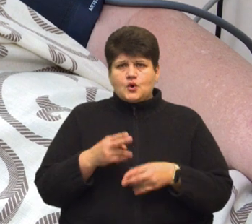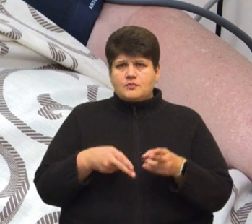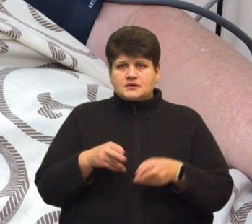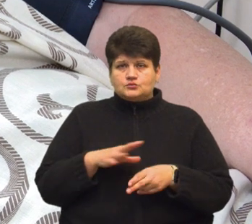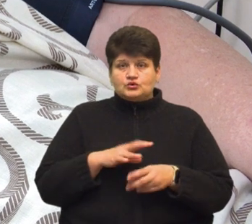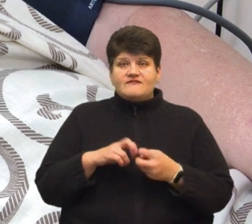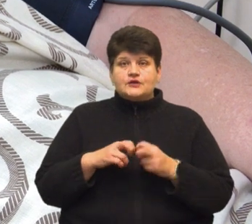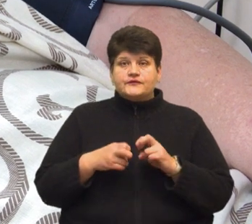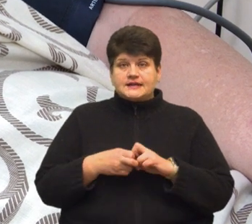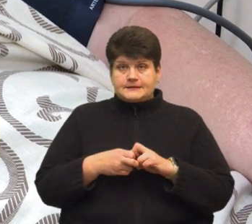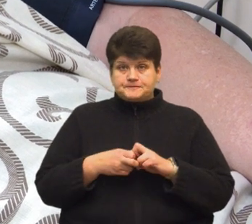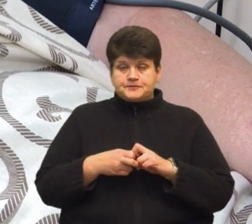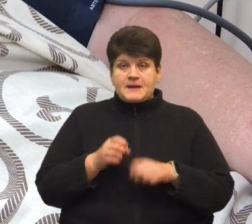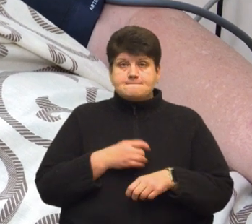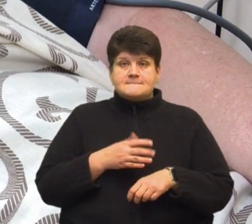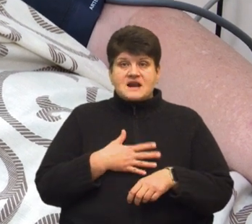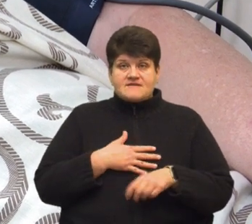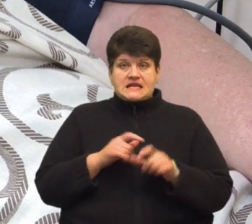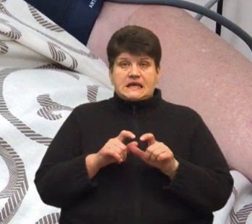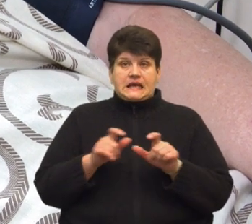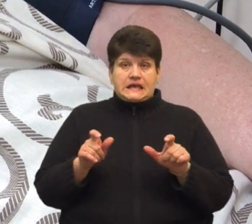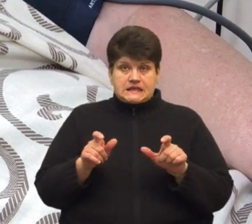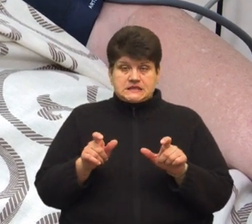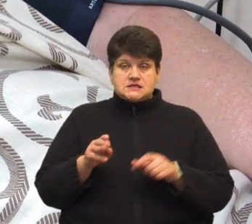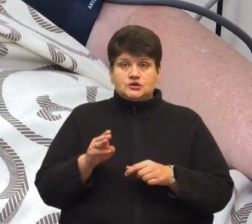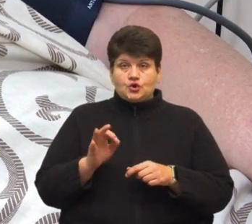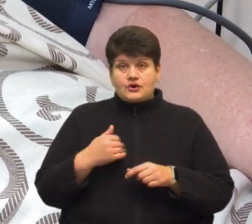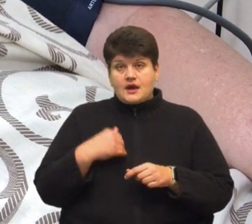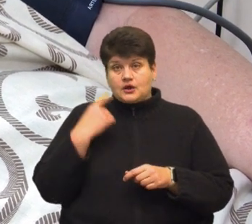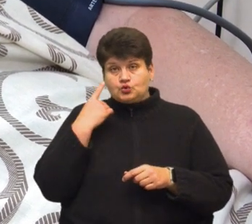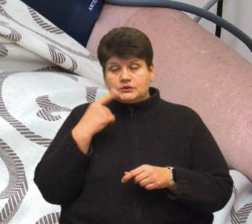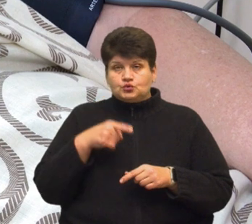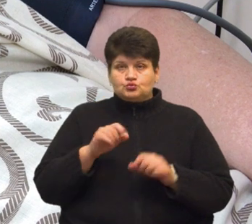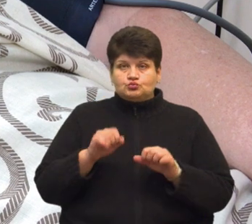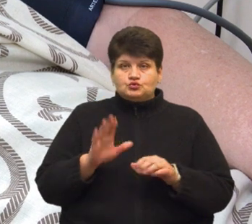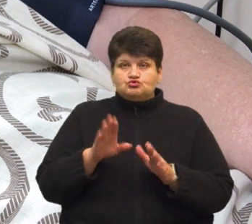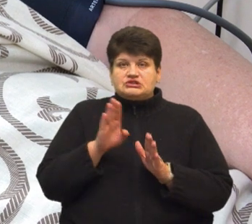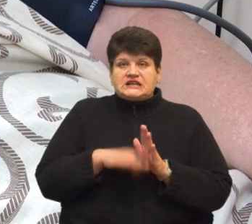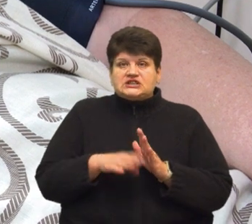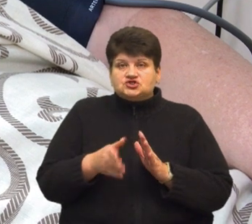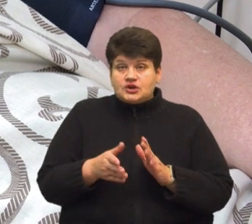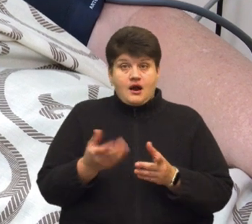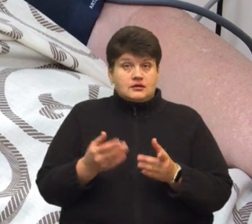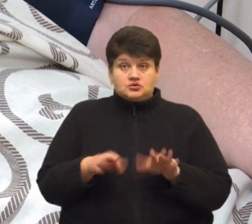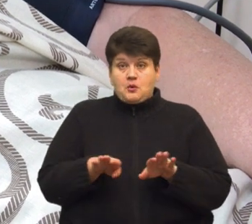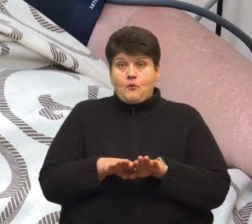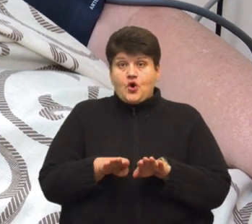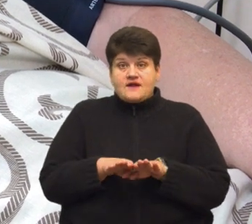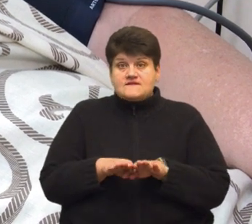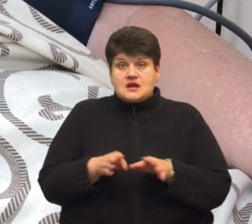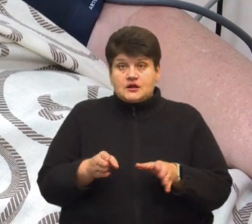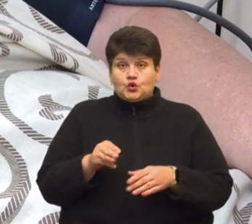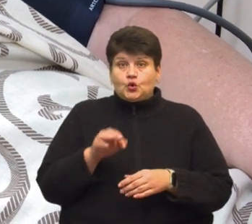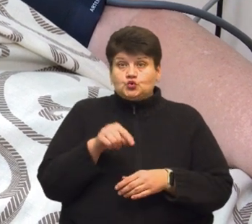Франківську у приватній клініці, то я думала, що тут може трошечки гірше, але якщо порівняти, то